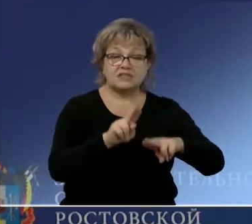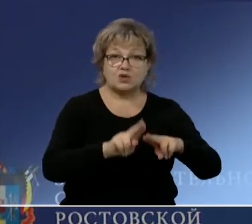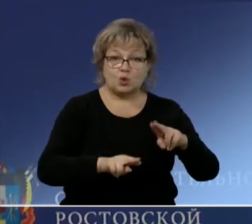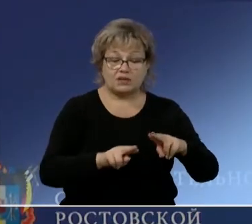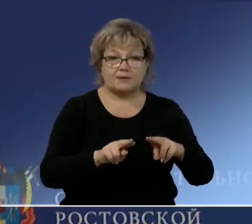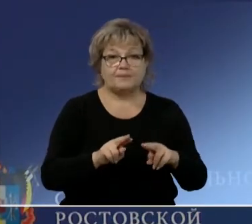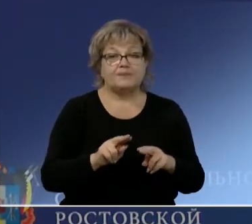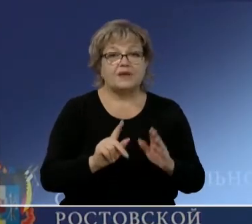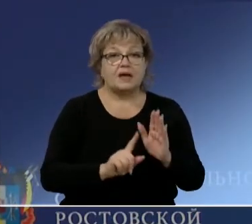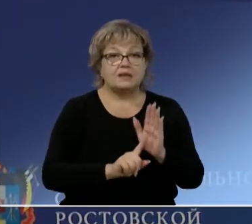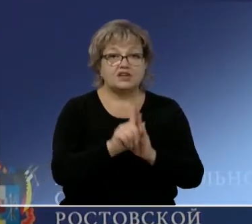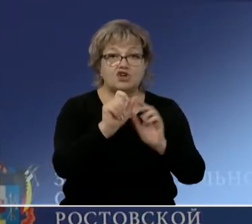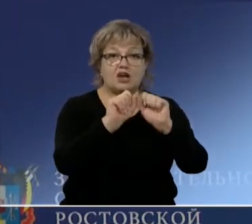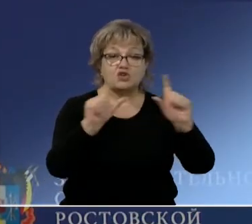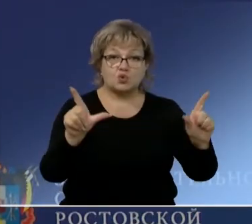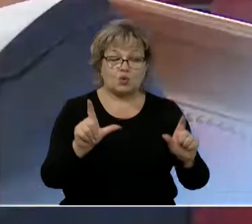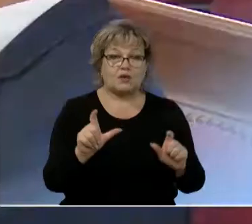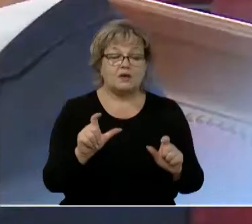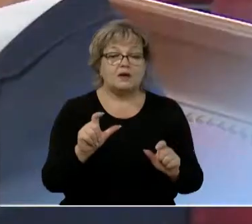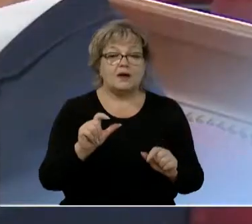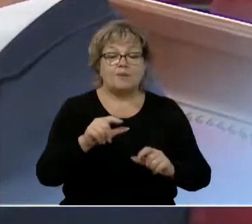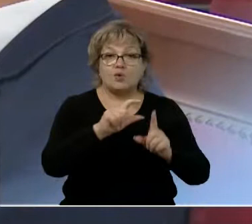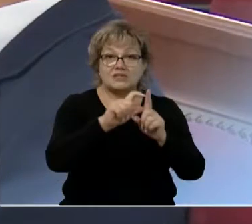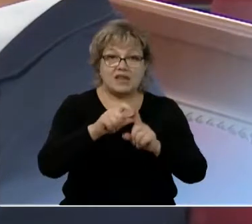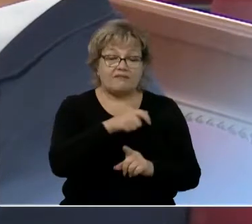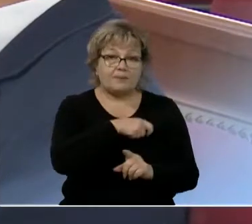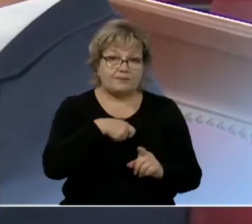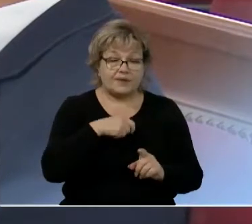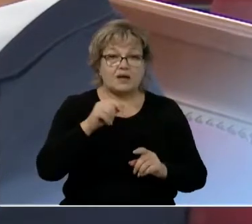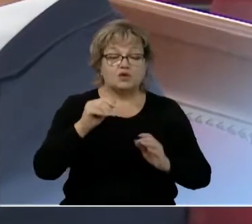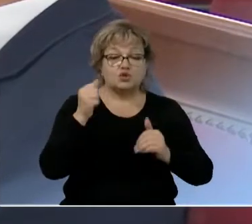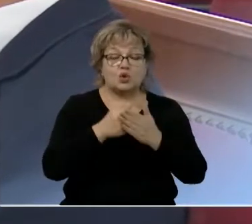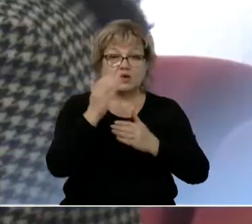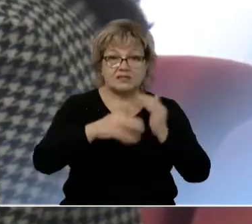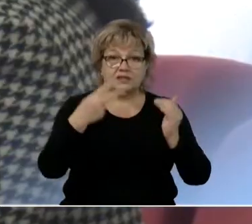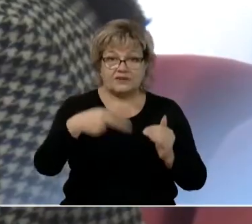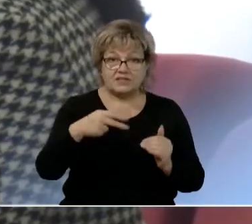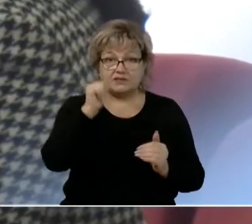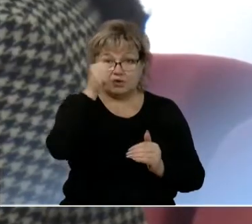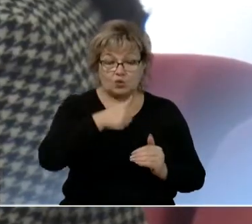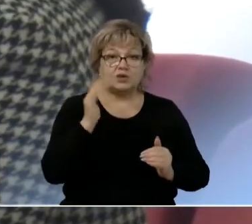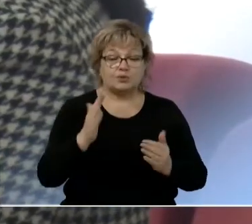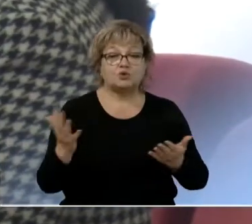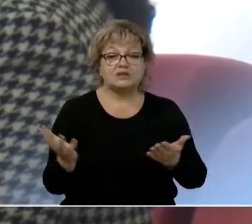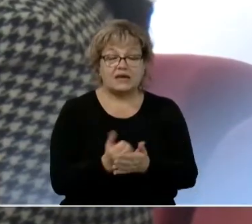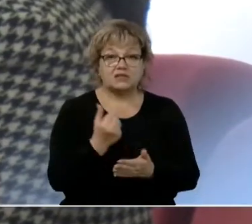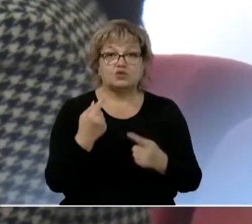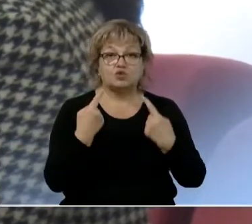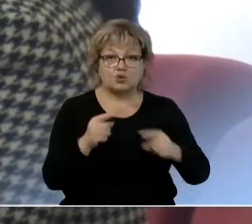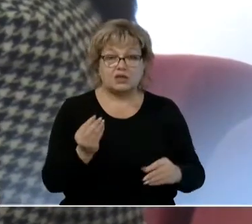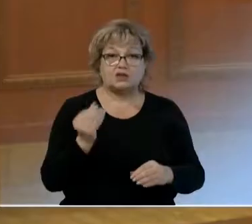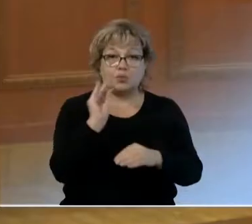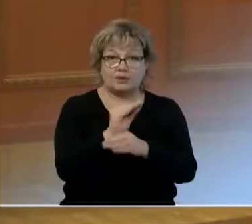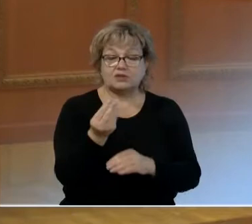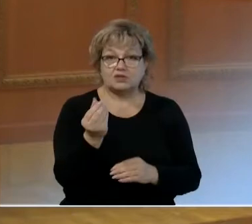начальная школа. По словам спикера парламента, до конца 2020-го будут найдены и другие дополнительные ресурсы